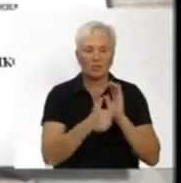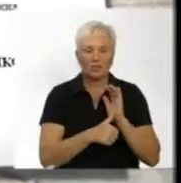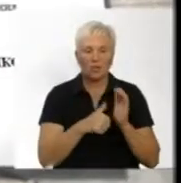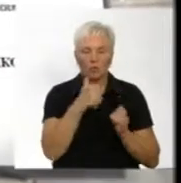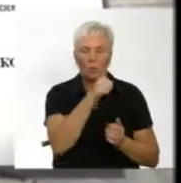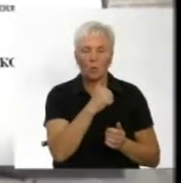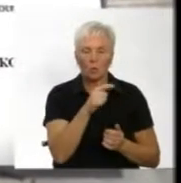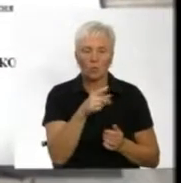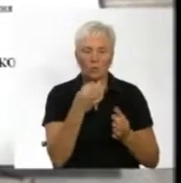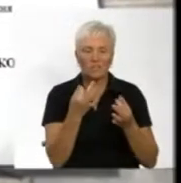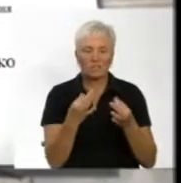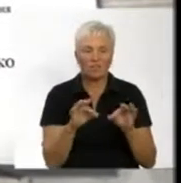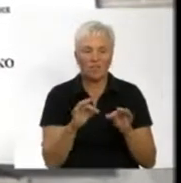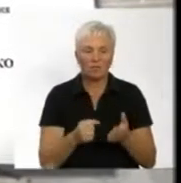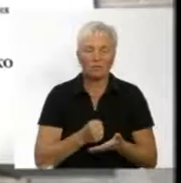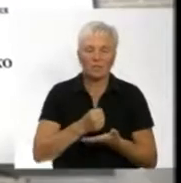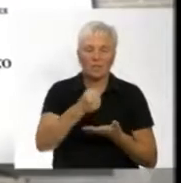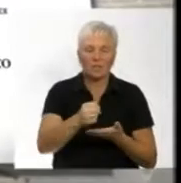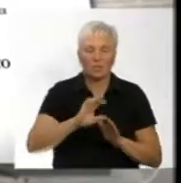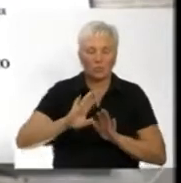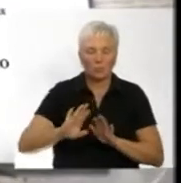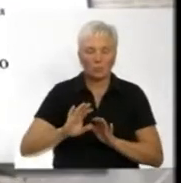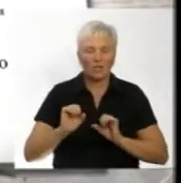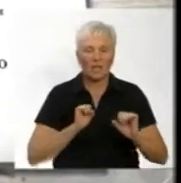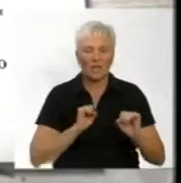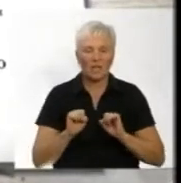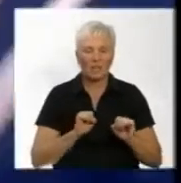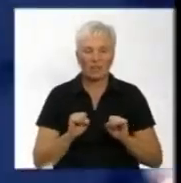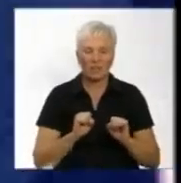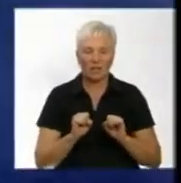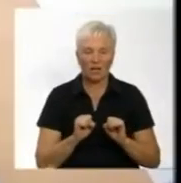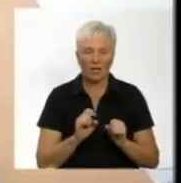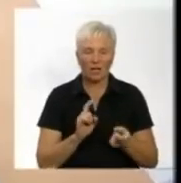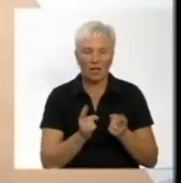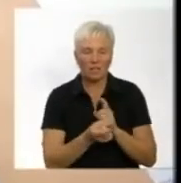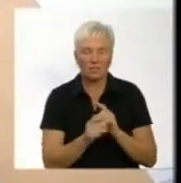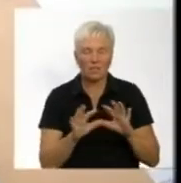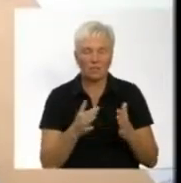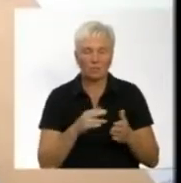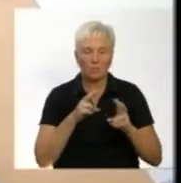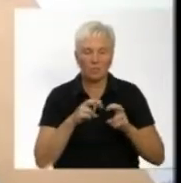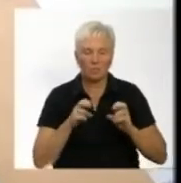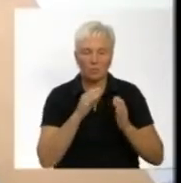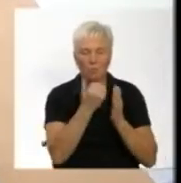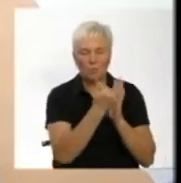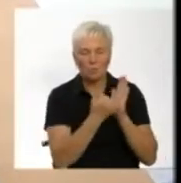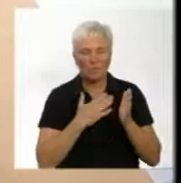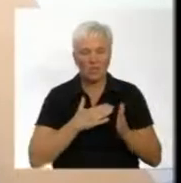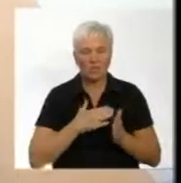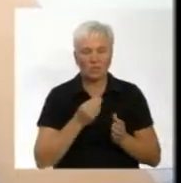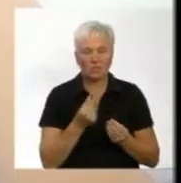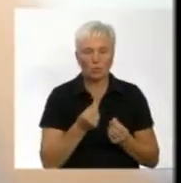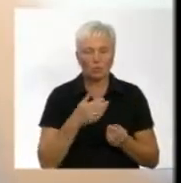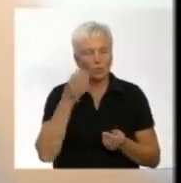його звільнили і призначили заступником керівника. Сталося це після розслідування програми «Наші гроші». Тоді